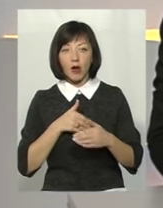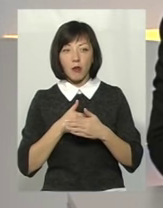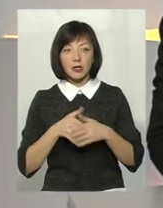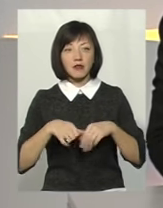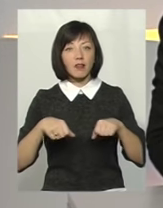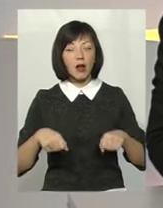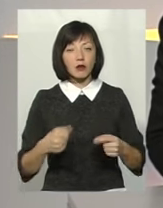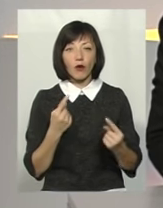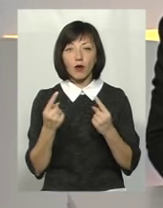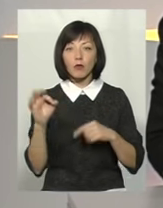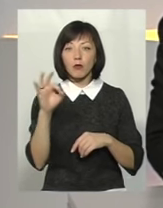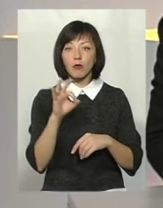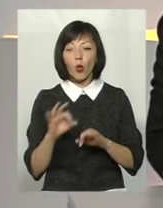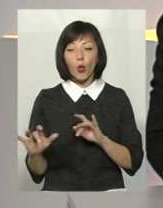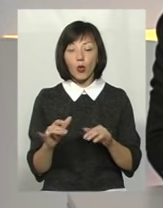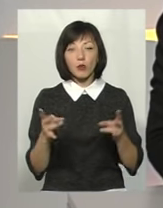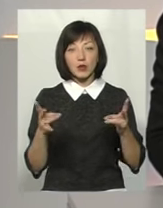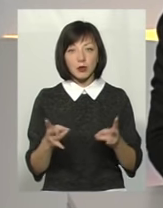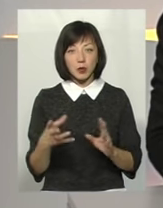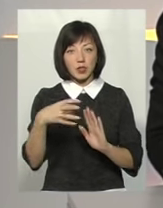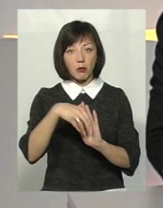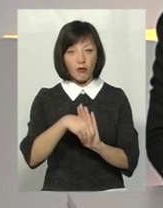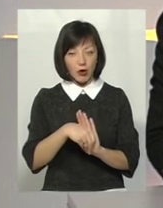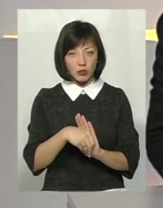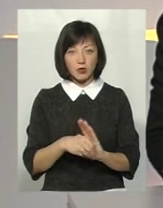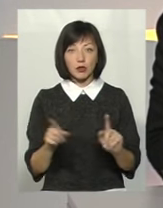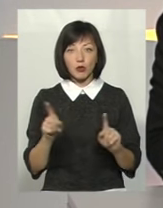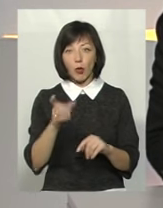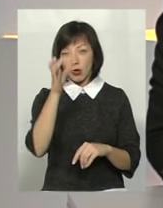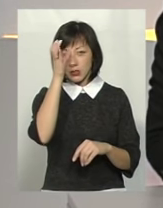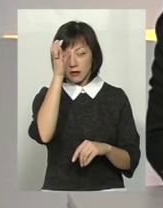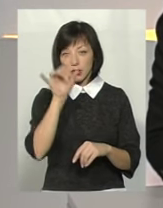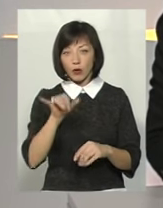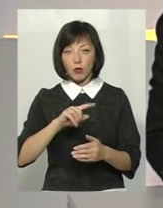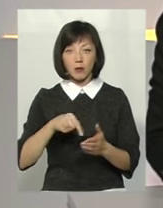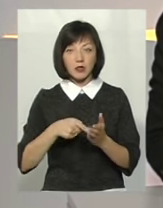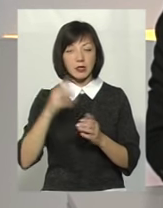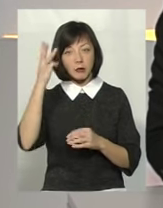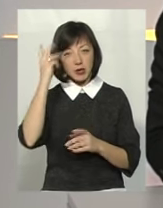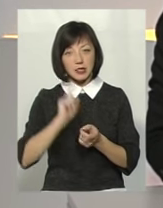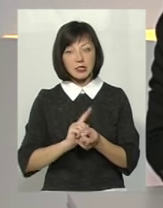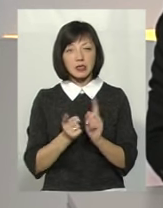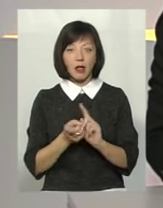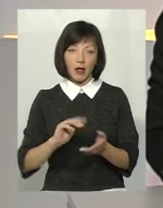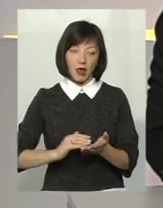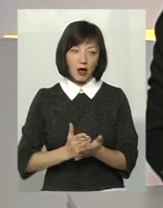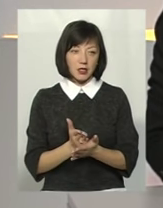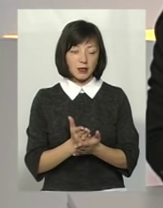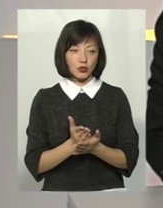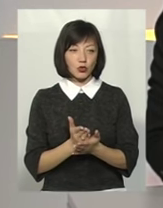владу. І говорили, власне, про кроки, які потрібно запроваджувати, аби освіта у місті Хмельницькому стала якіснішою.